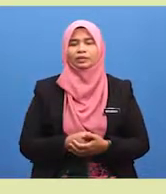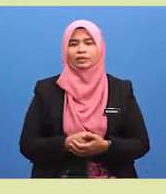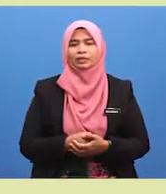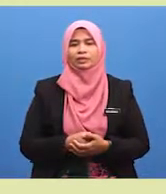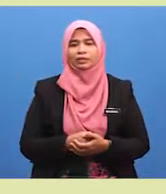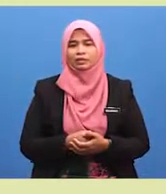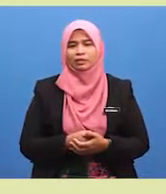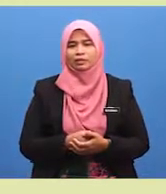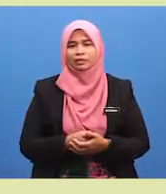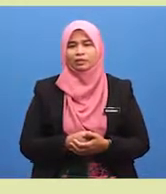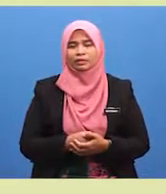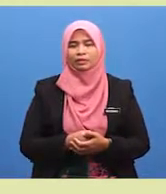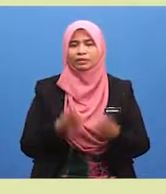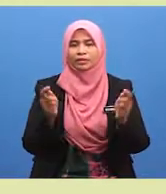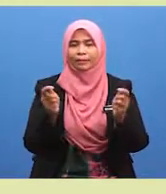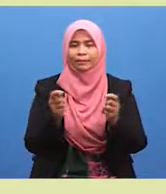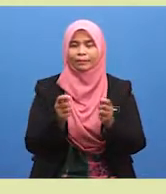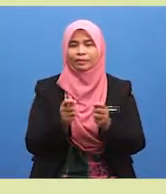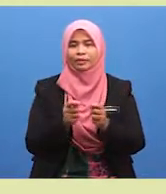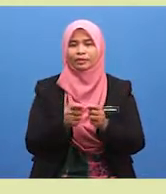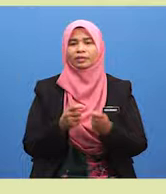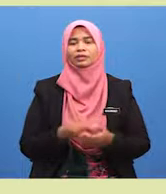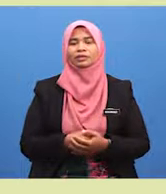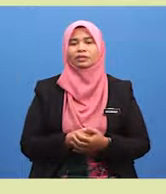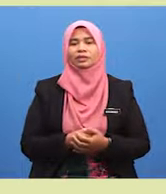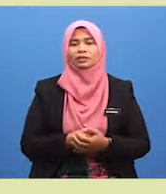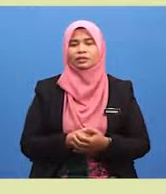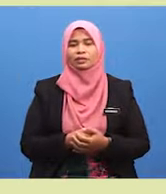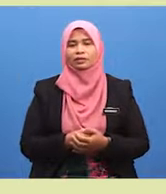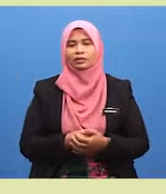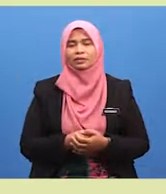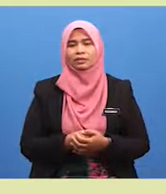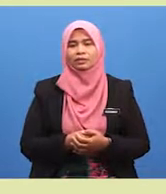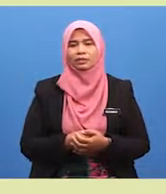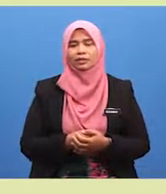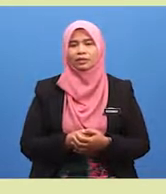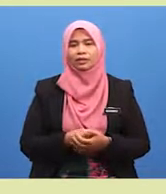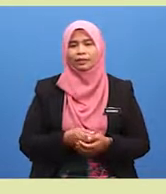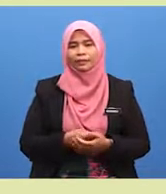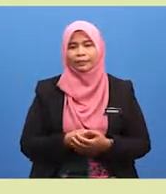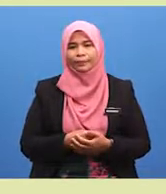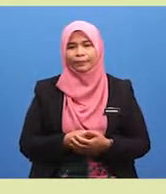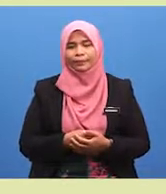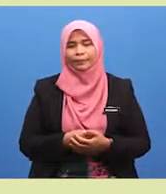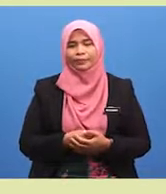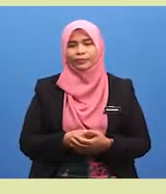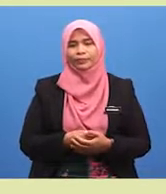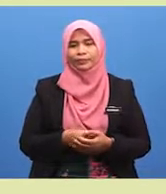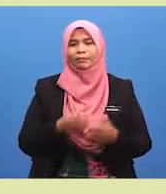mandi. Tau mandi, masuk beli air, buka syawut, mandi. Bawa tuala, lap pergi ke itu mandi.